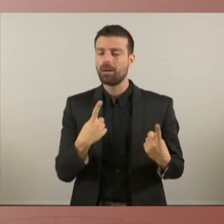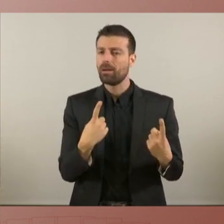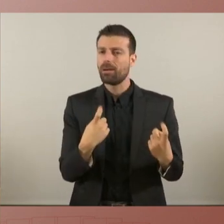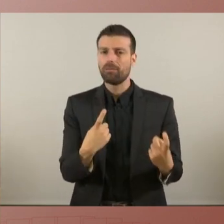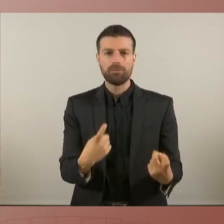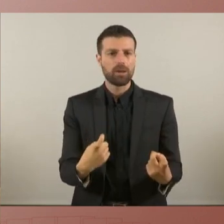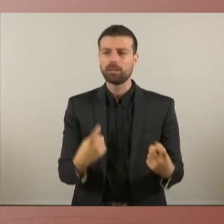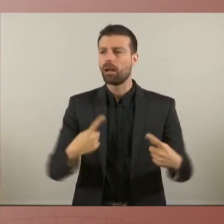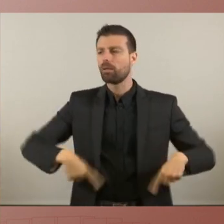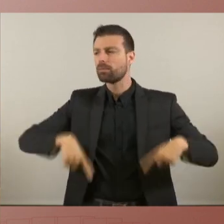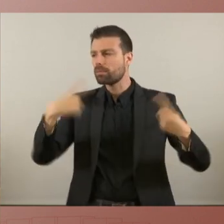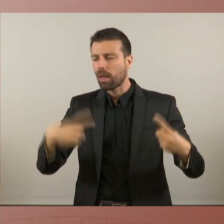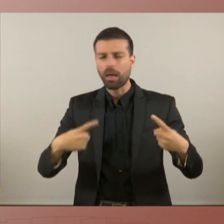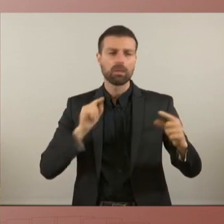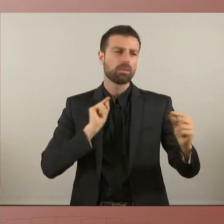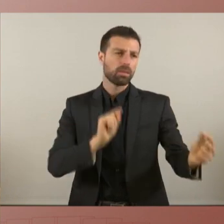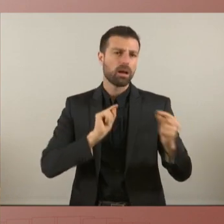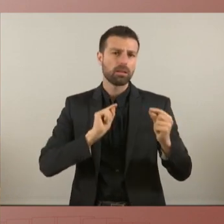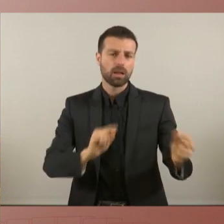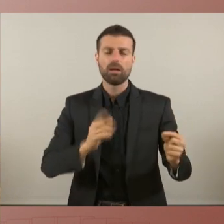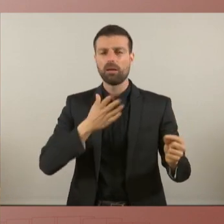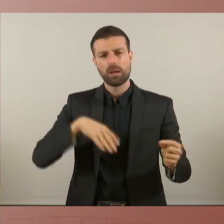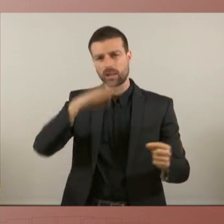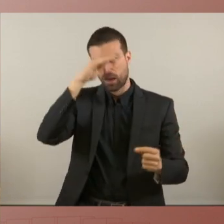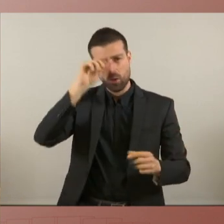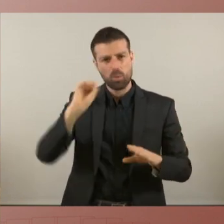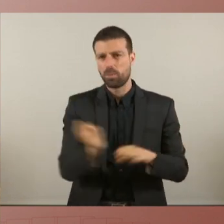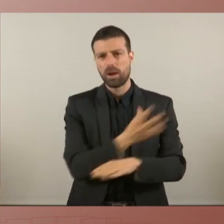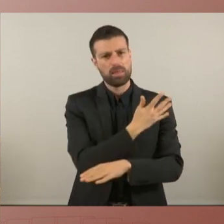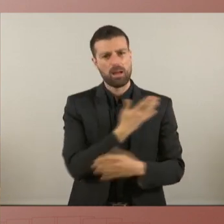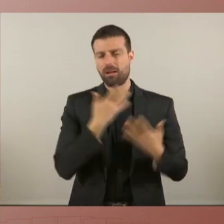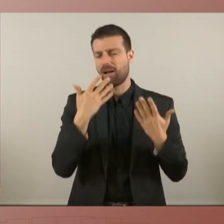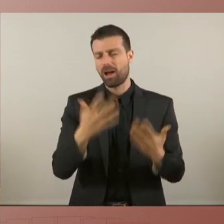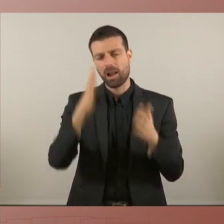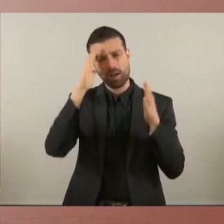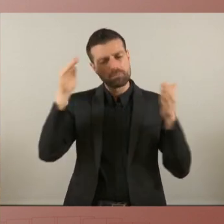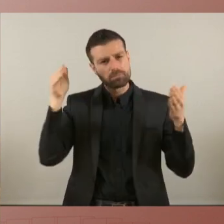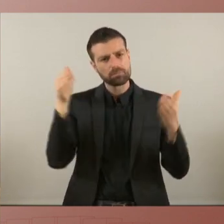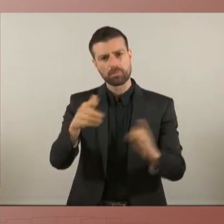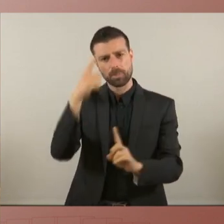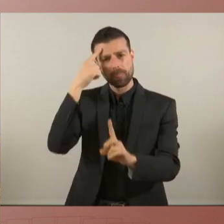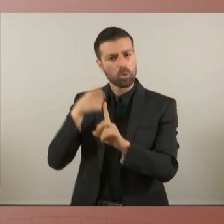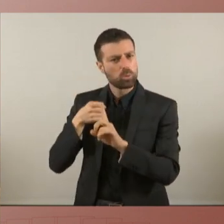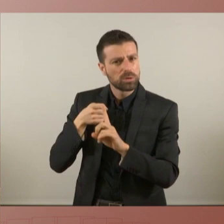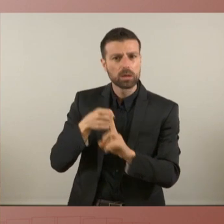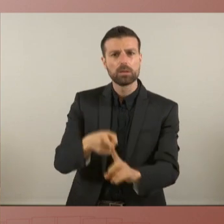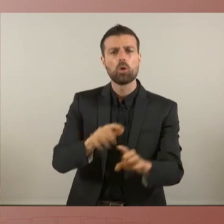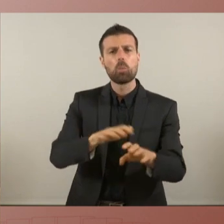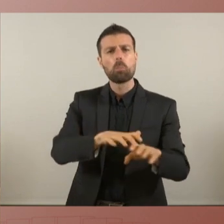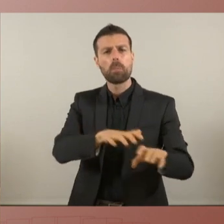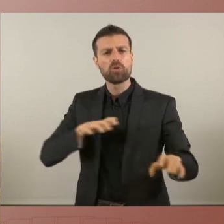enrere les picabaralles per les quotes de poder i cal anar realment per l'objectiu majoritari